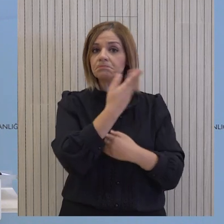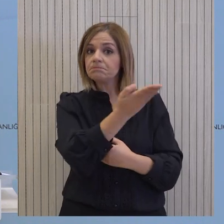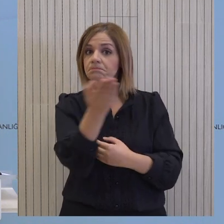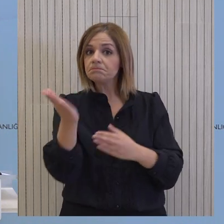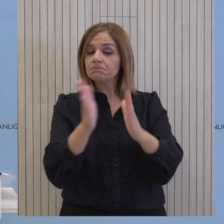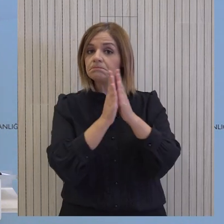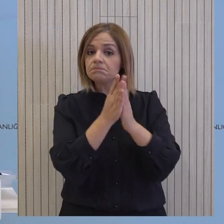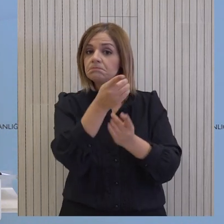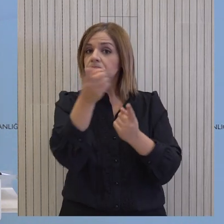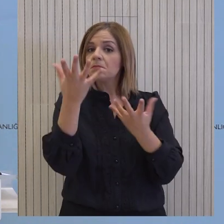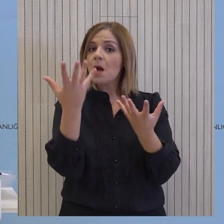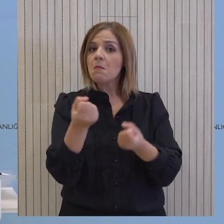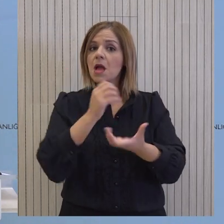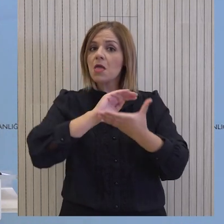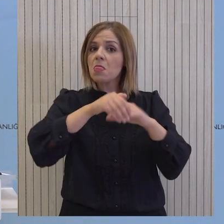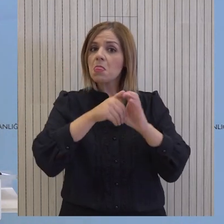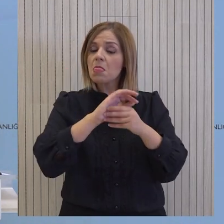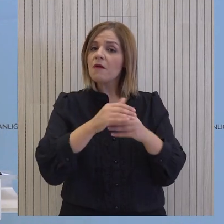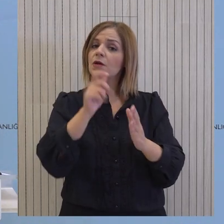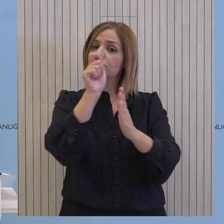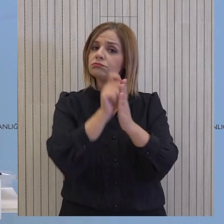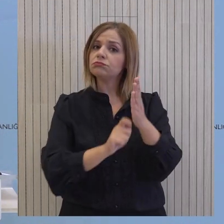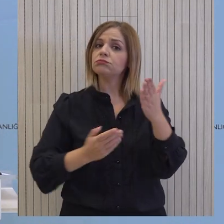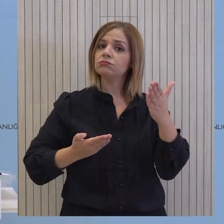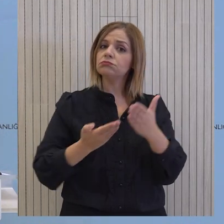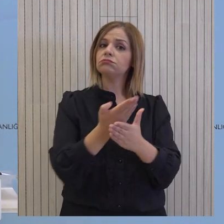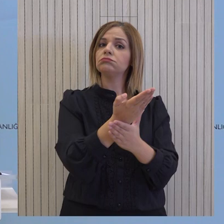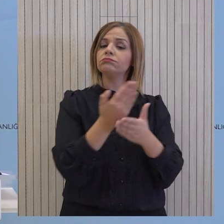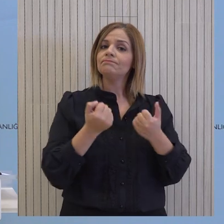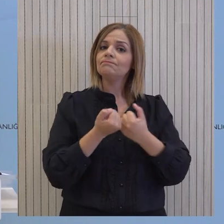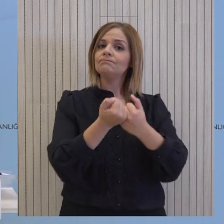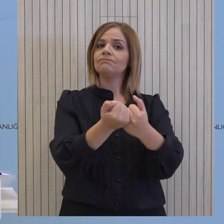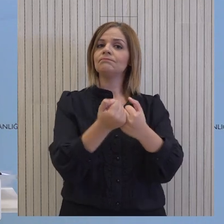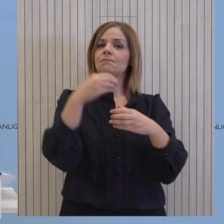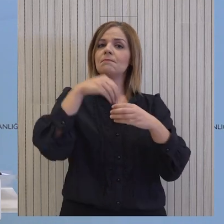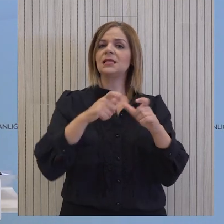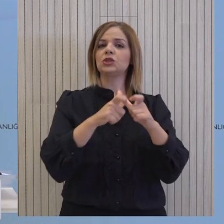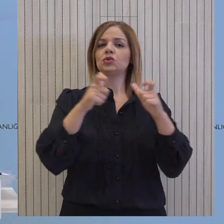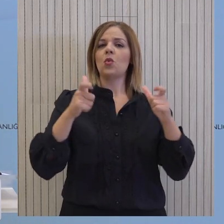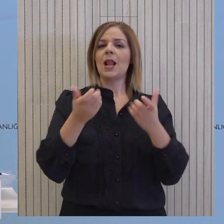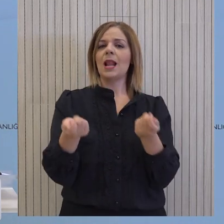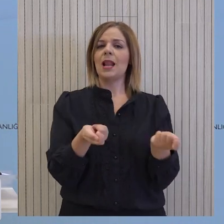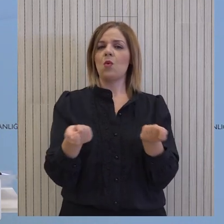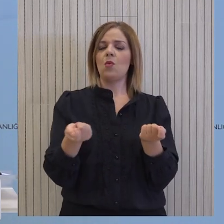μια φορά τους συμπολίτες και συμπολίτησές μας που ενδιαφέρονται να συμβάλλουν στο έργο του οργανισμού να εκδηλώσουν ενδιαφέρον.